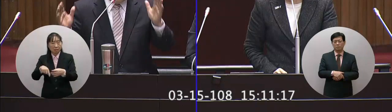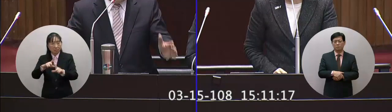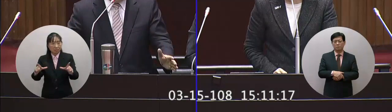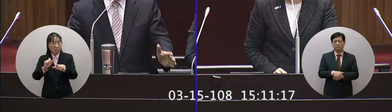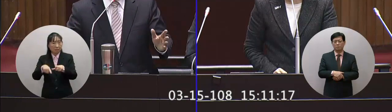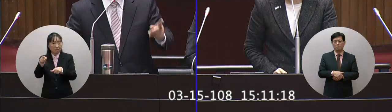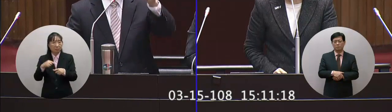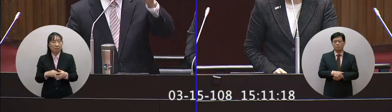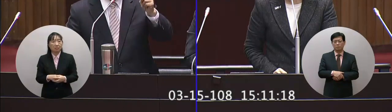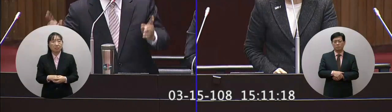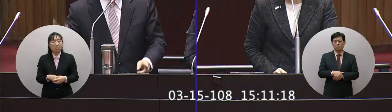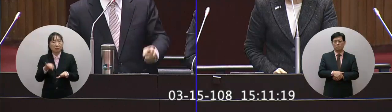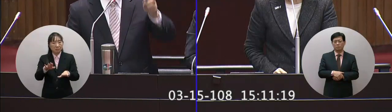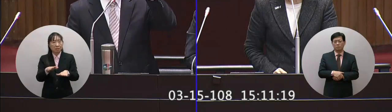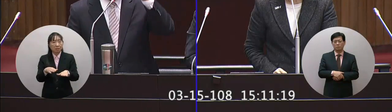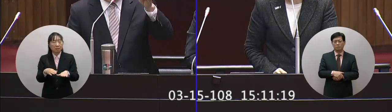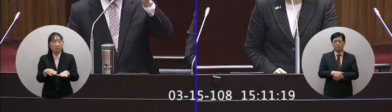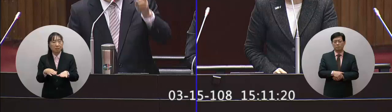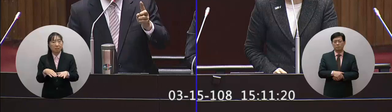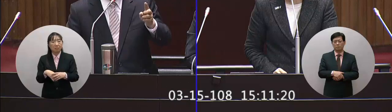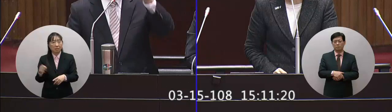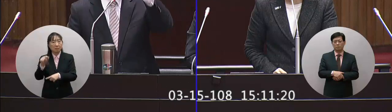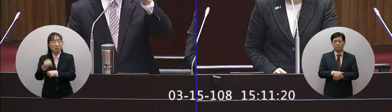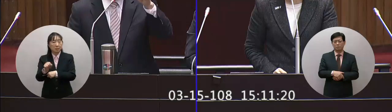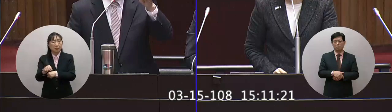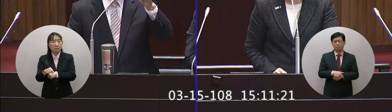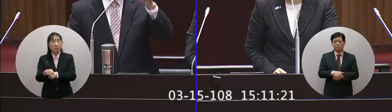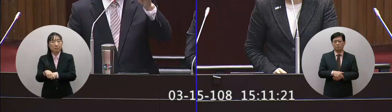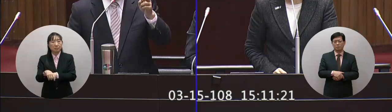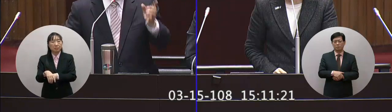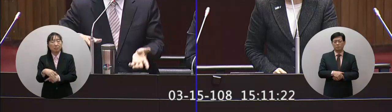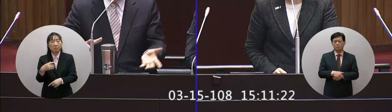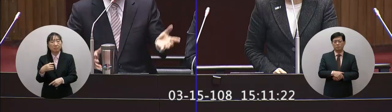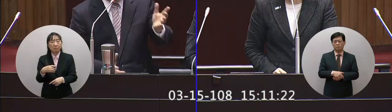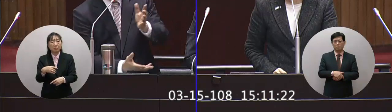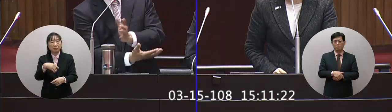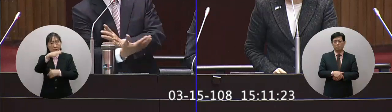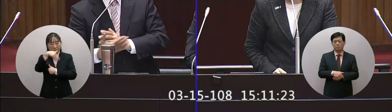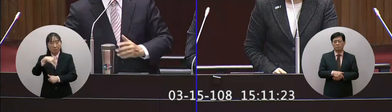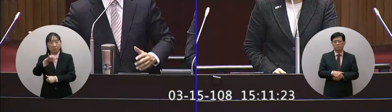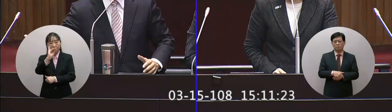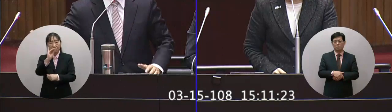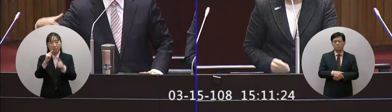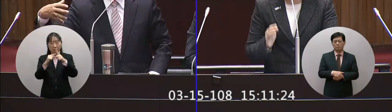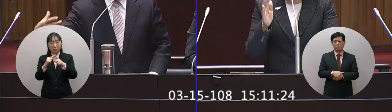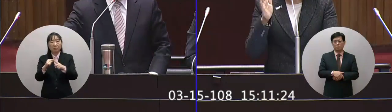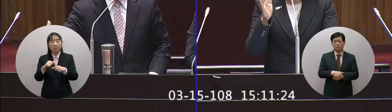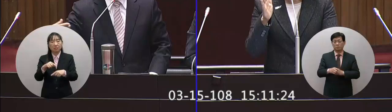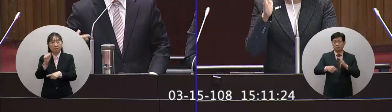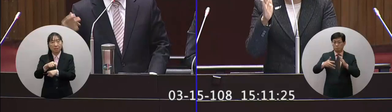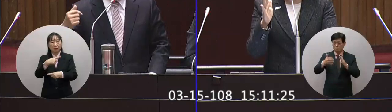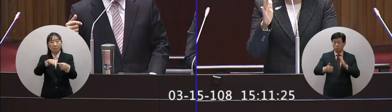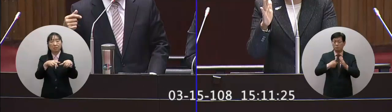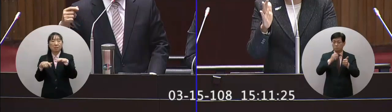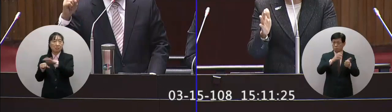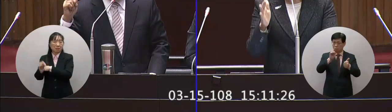司我們現在就已經他答應一千個員工馬上就可以管